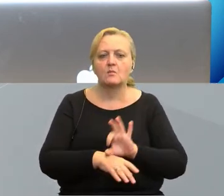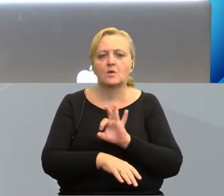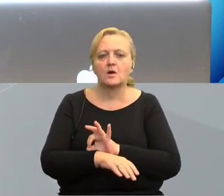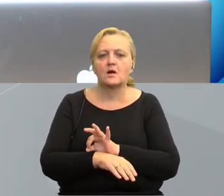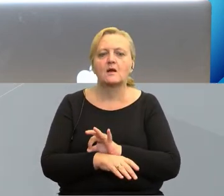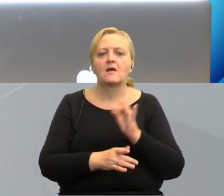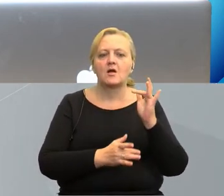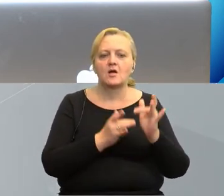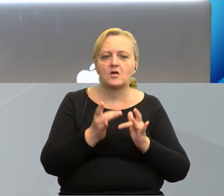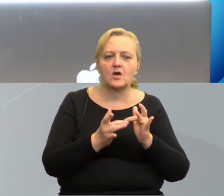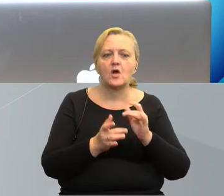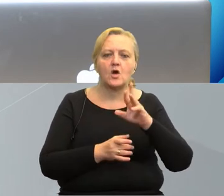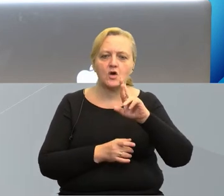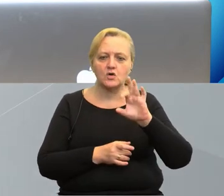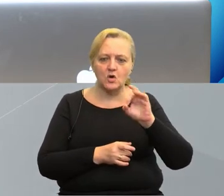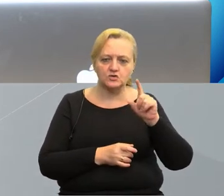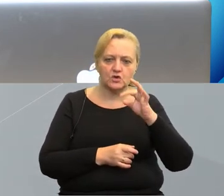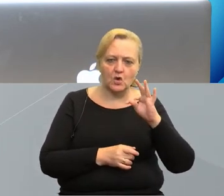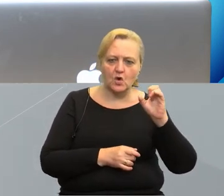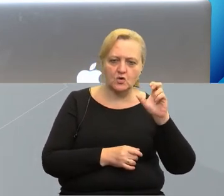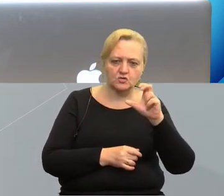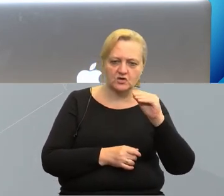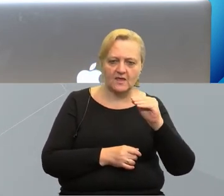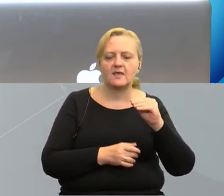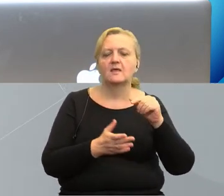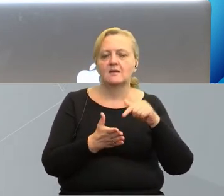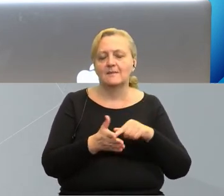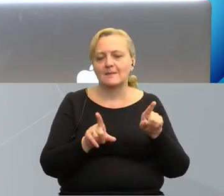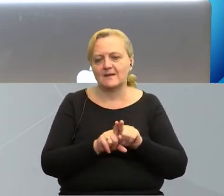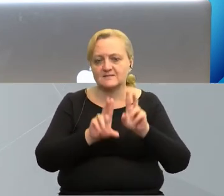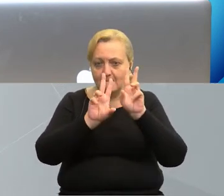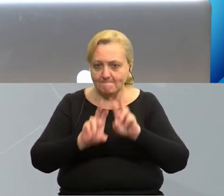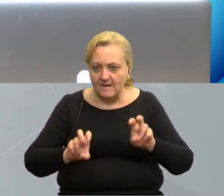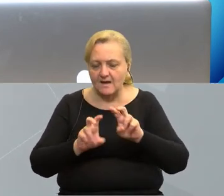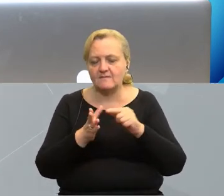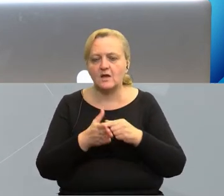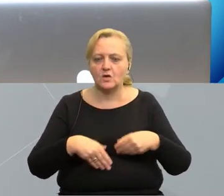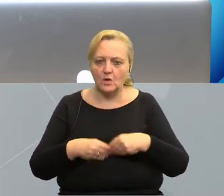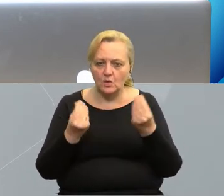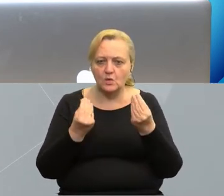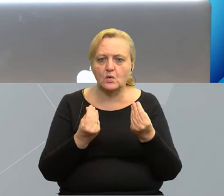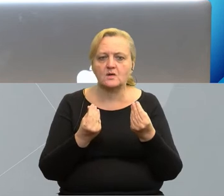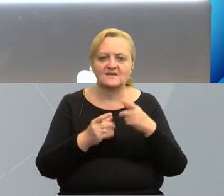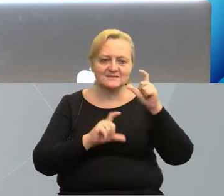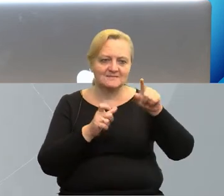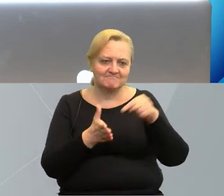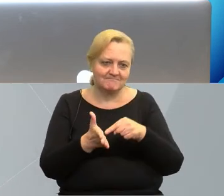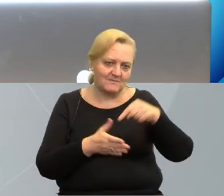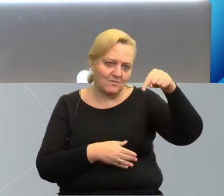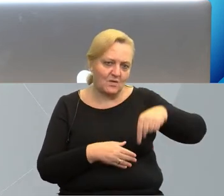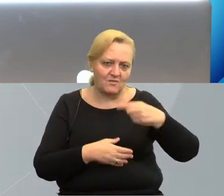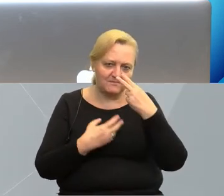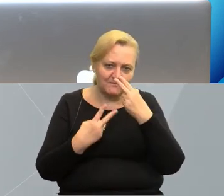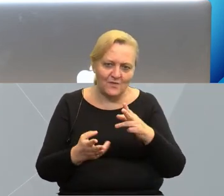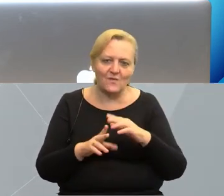projekt Rowelowe Roztocze, ale także i badania rozwój, jak chociażby na zdjęciu poniżej,